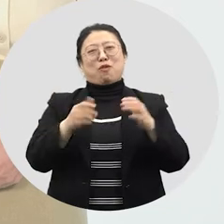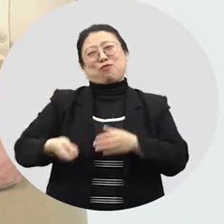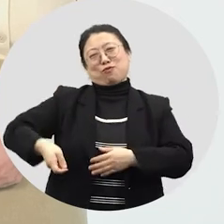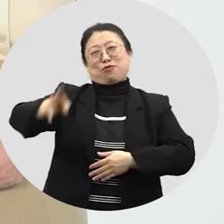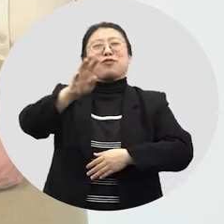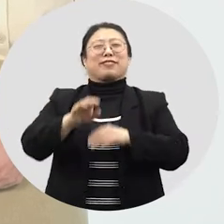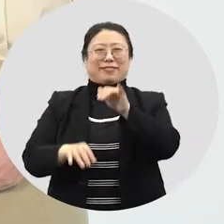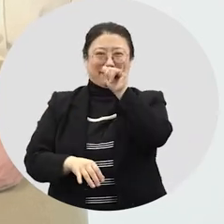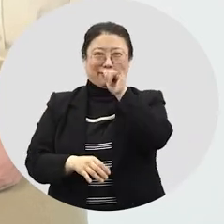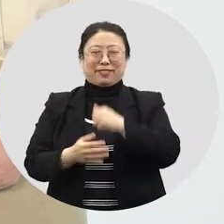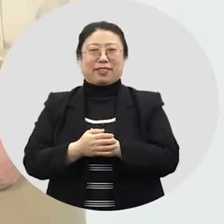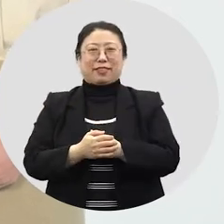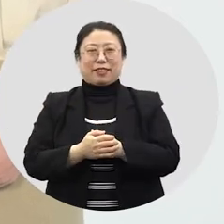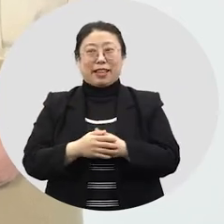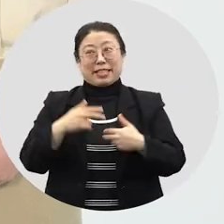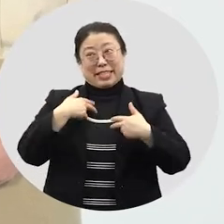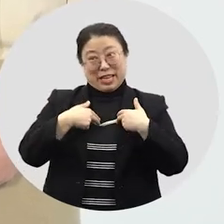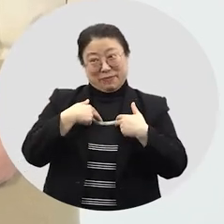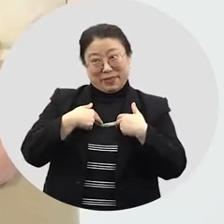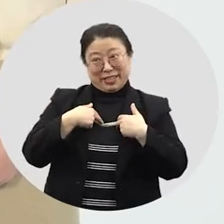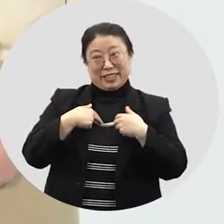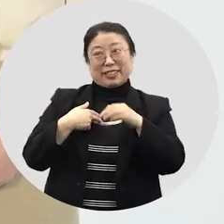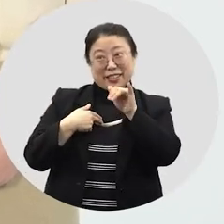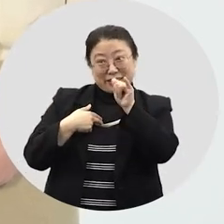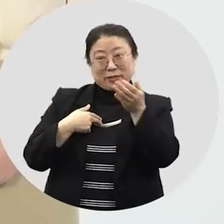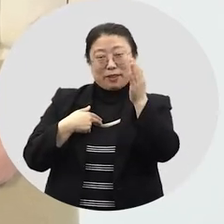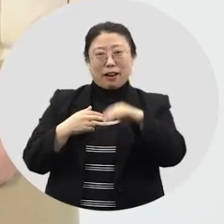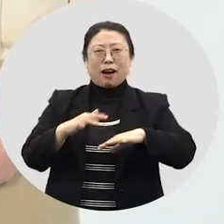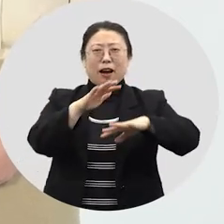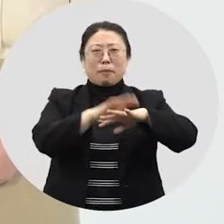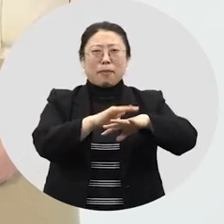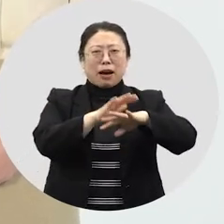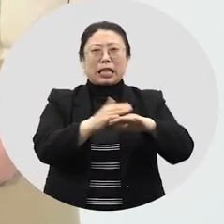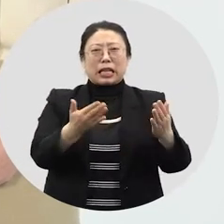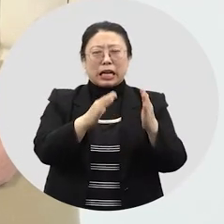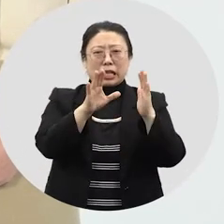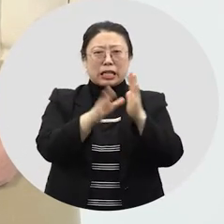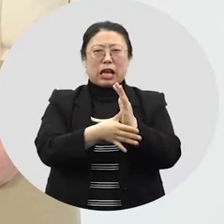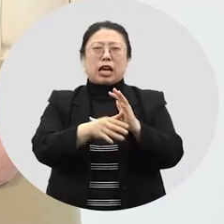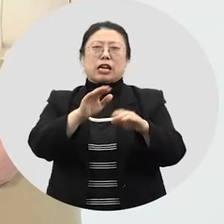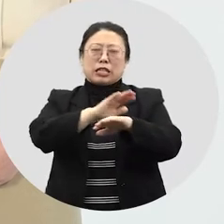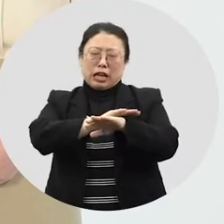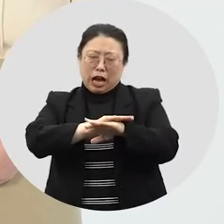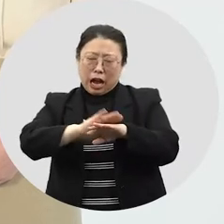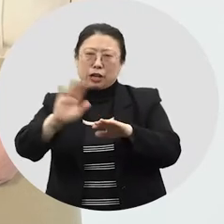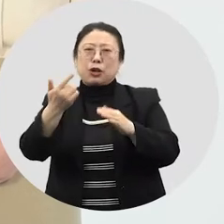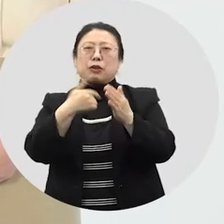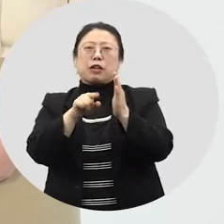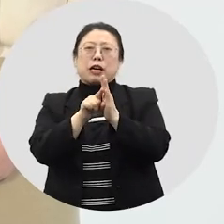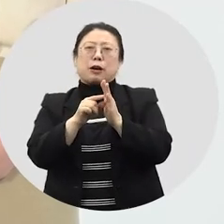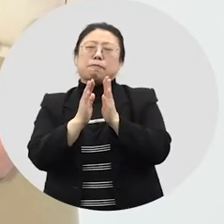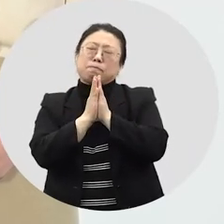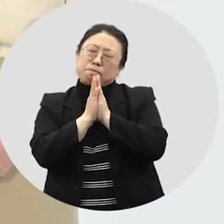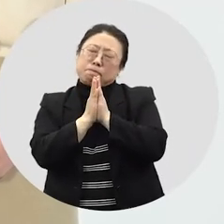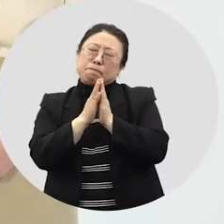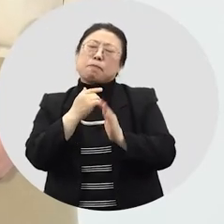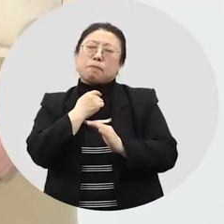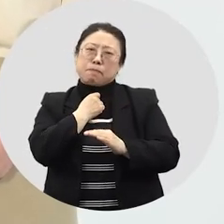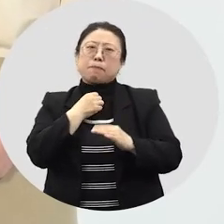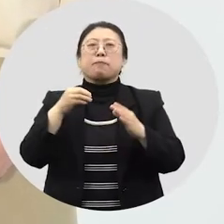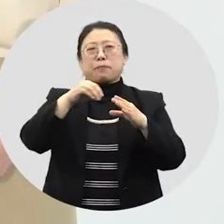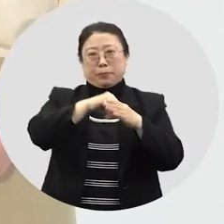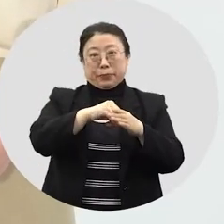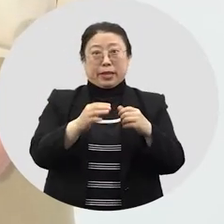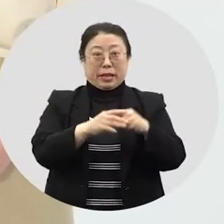가족이 모여서 윷놀이를 하거든요. 윷놀이는 재미로도 하지만 농경사회에서 풍년 농사를 기원하는 소망이